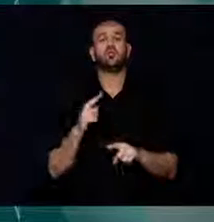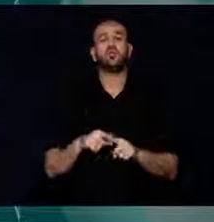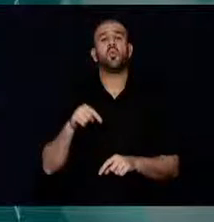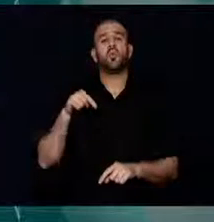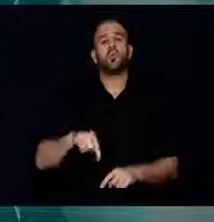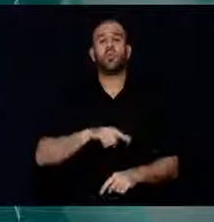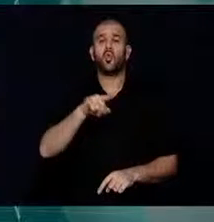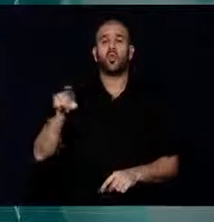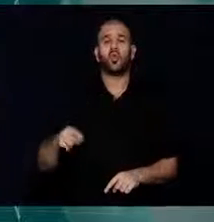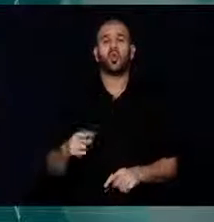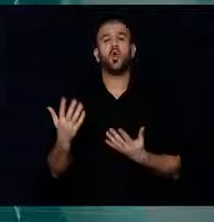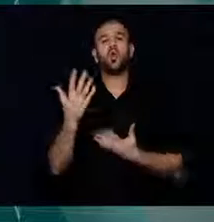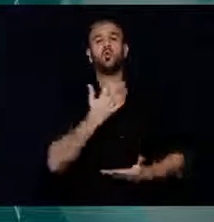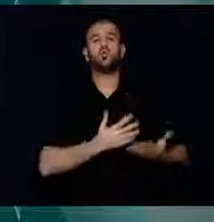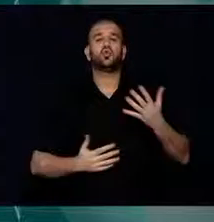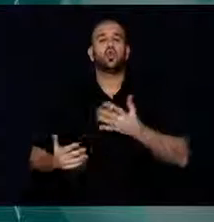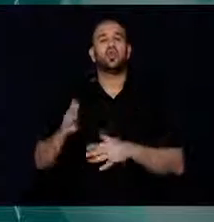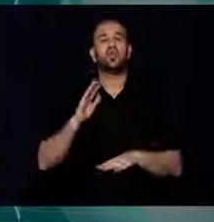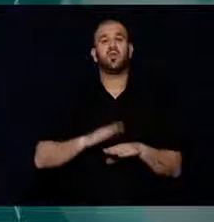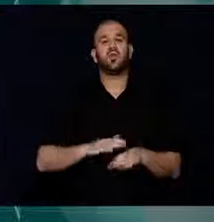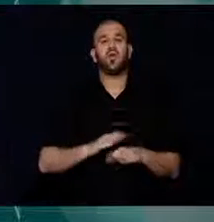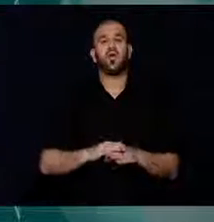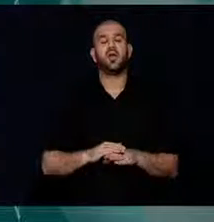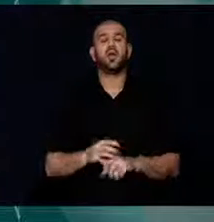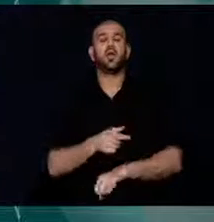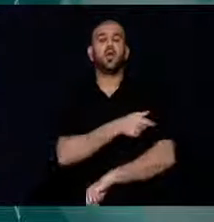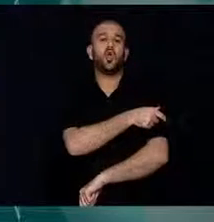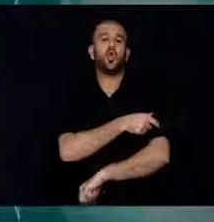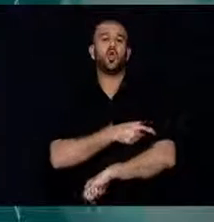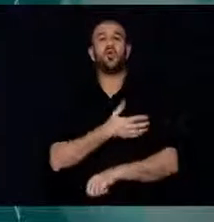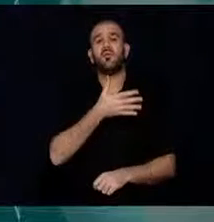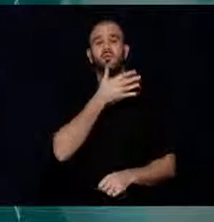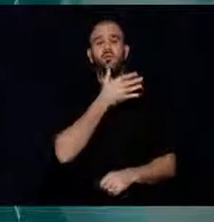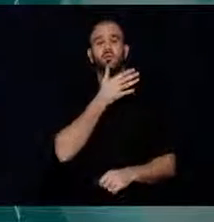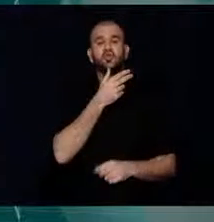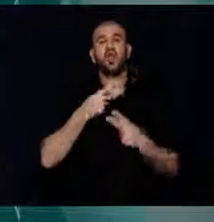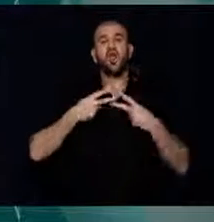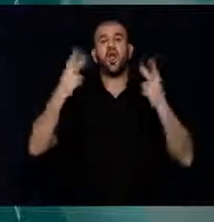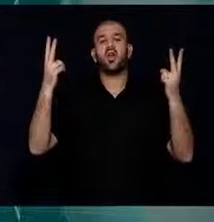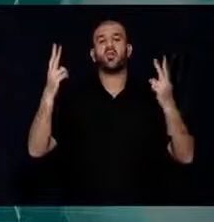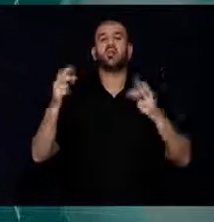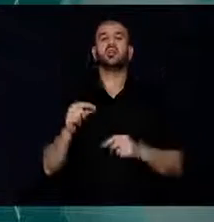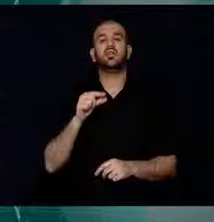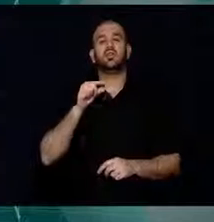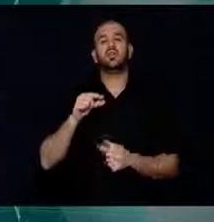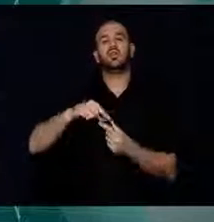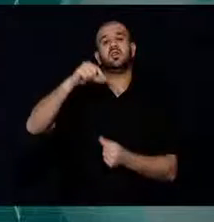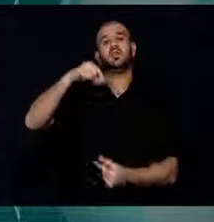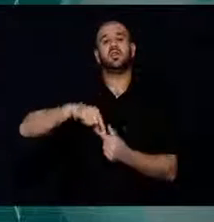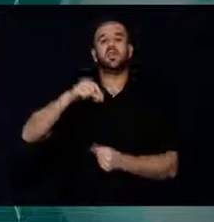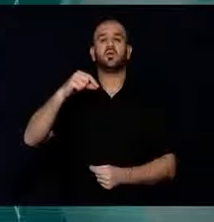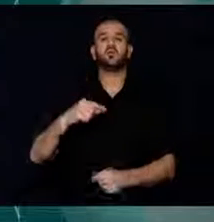görev bilmiş, aydın insanlarımızdı dedi. P.O. Genel Sekreteri